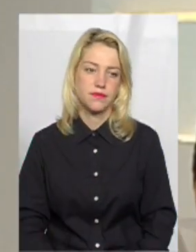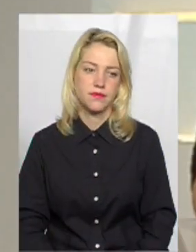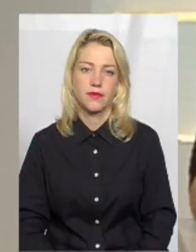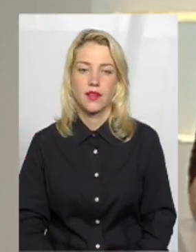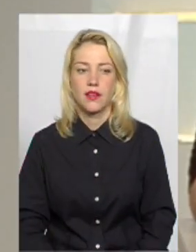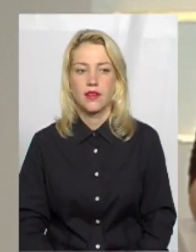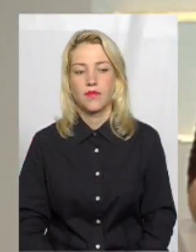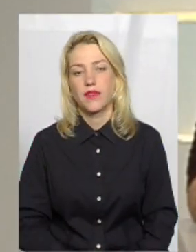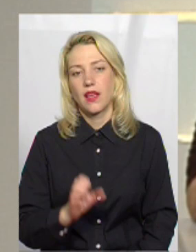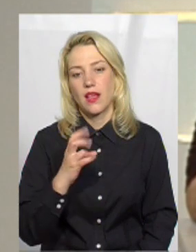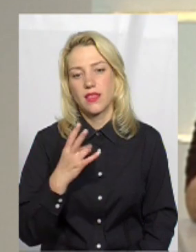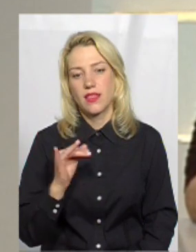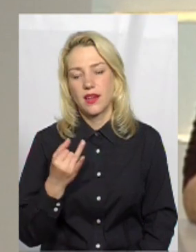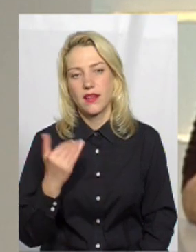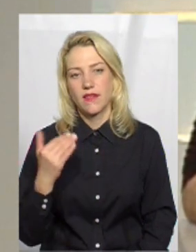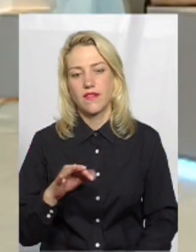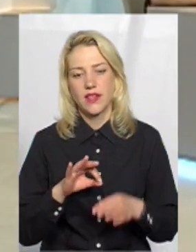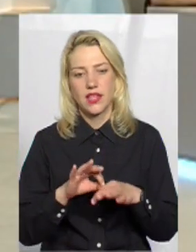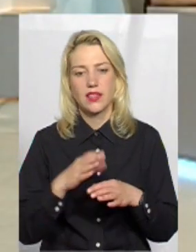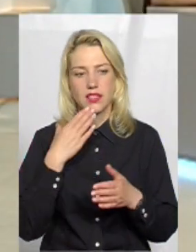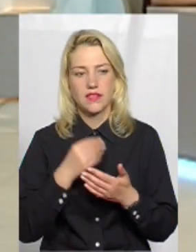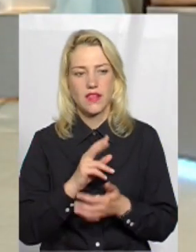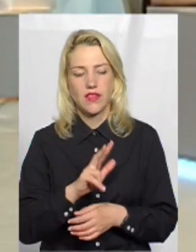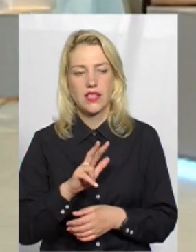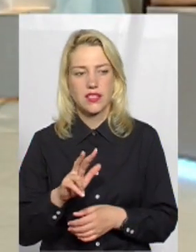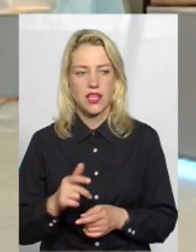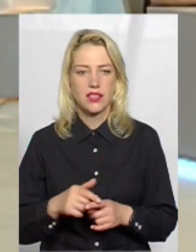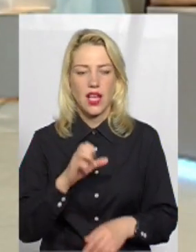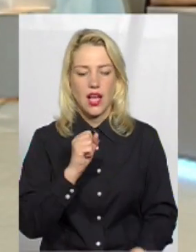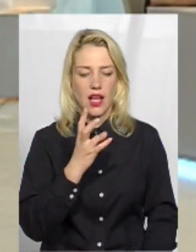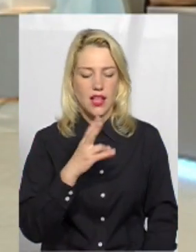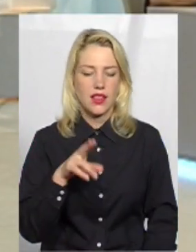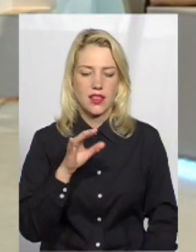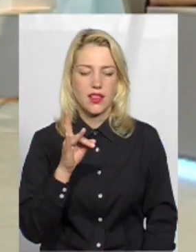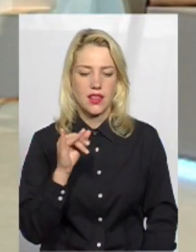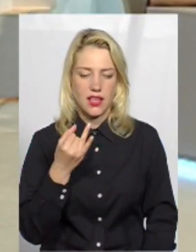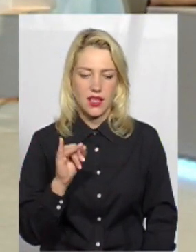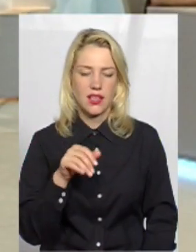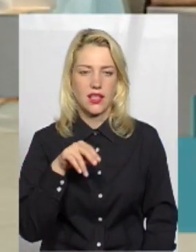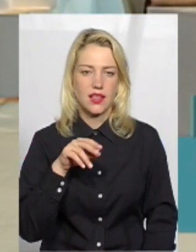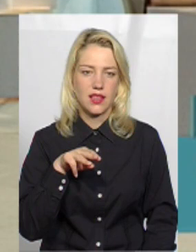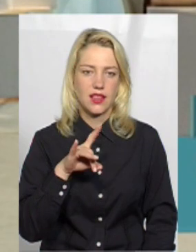Пане Андрію, я знаю, що ви ведете власний сайт andreytravel.com.ua.